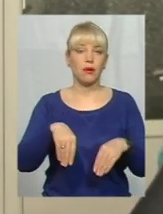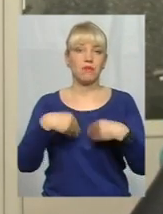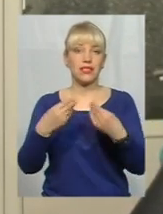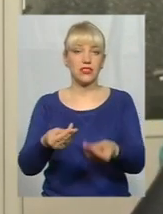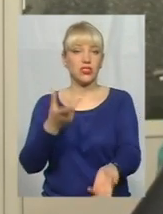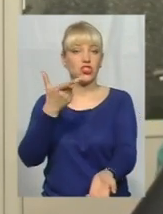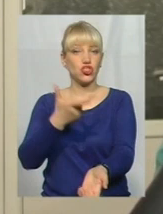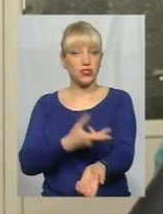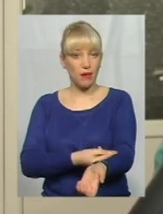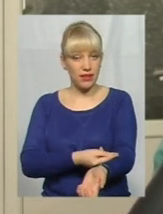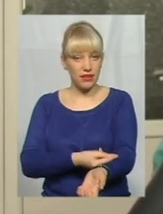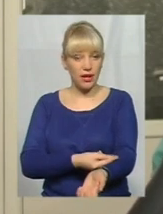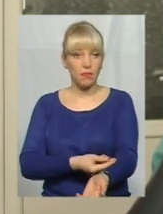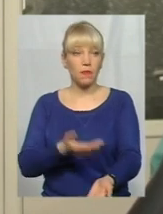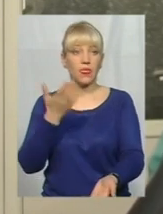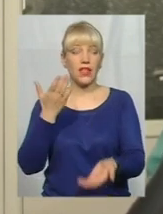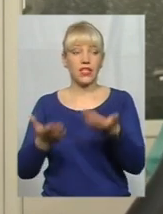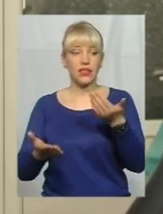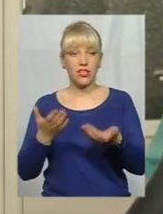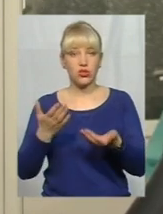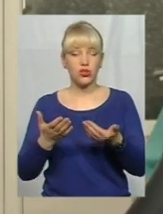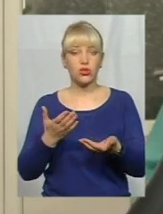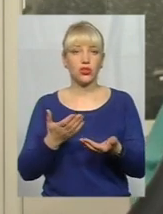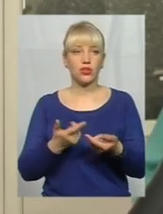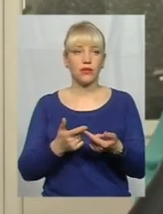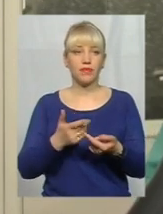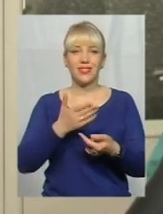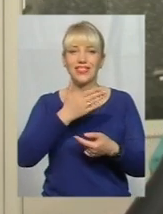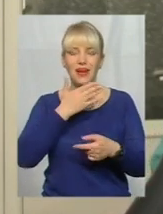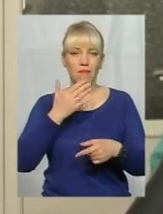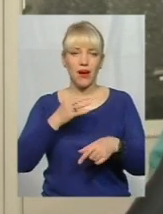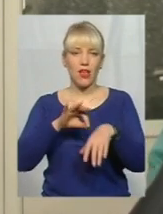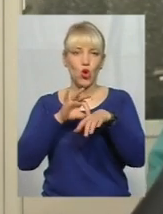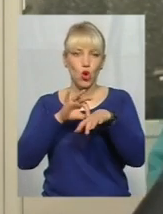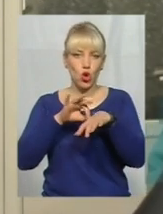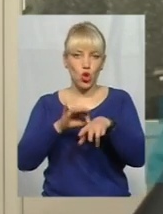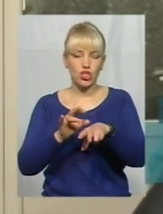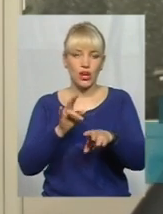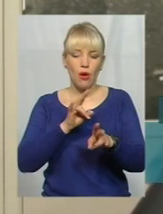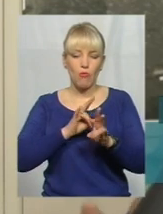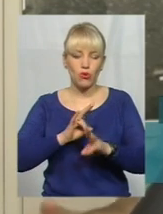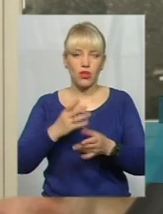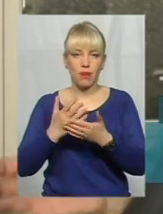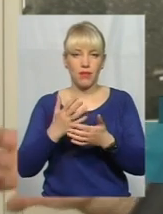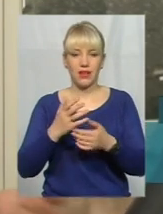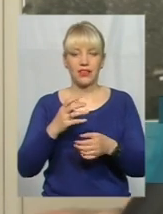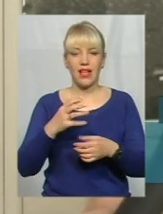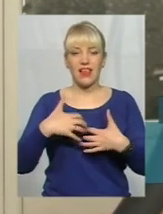Якщо ж йде стиснення м'яких тканин, тобто нема пошкодження шкірних покрів, тварина підбігла,